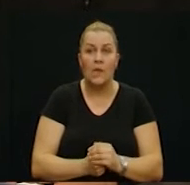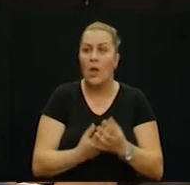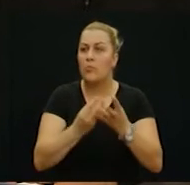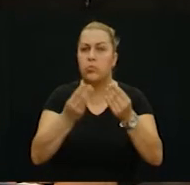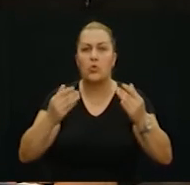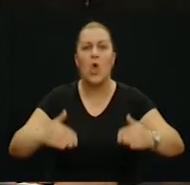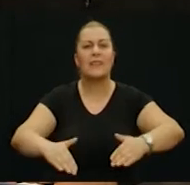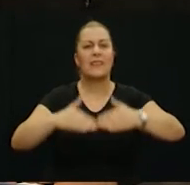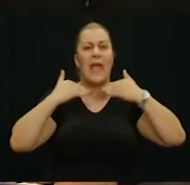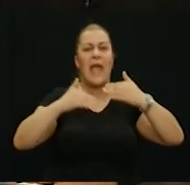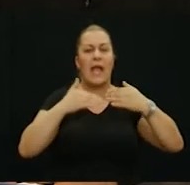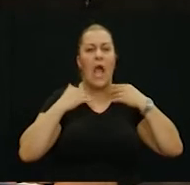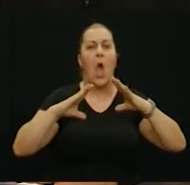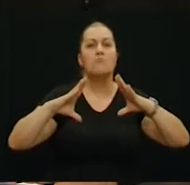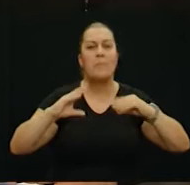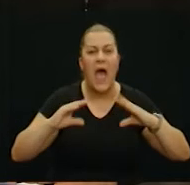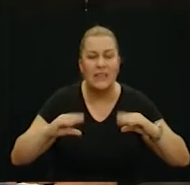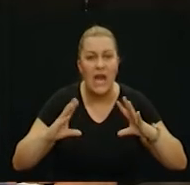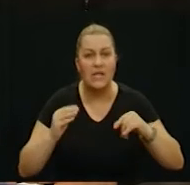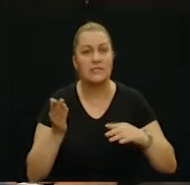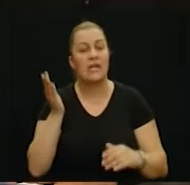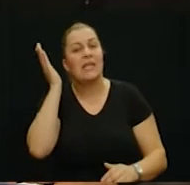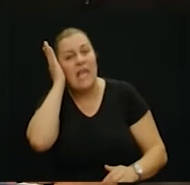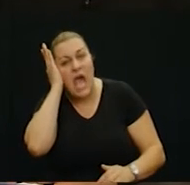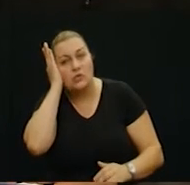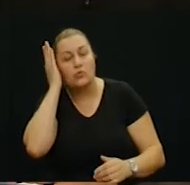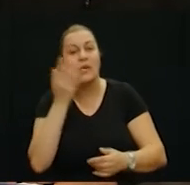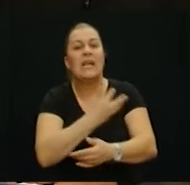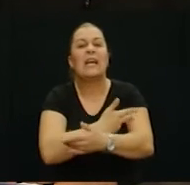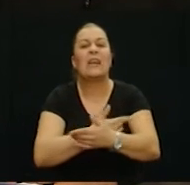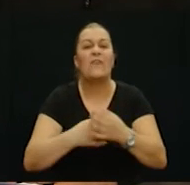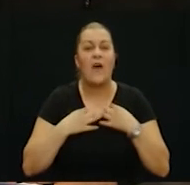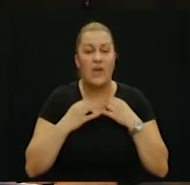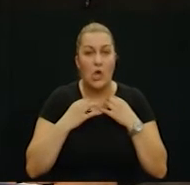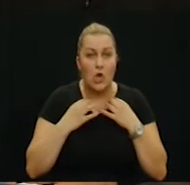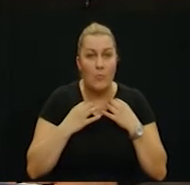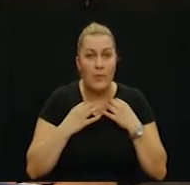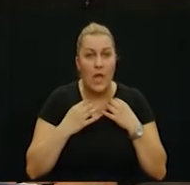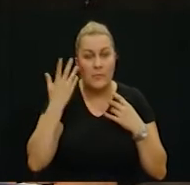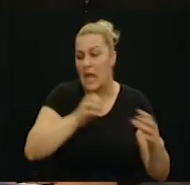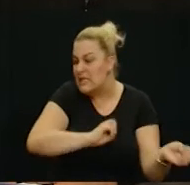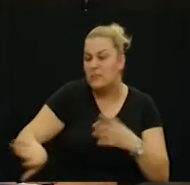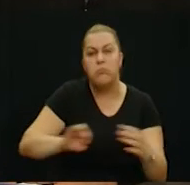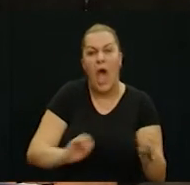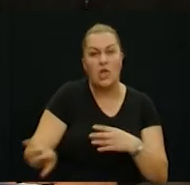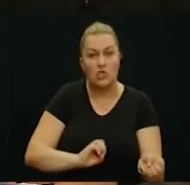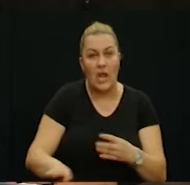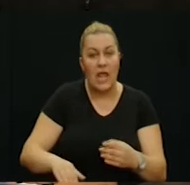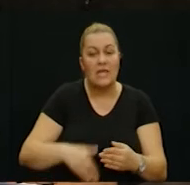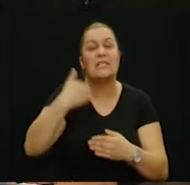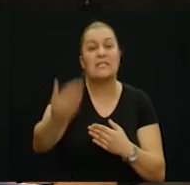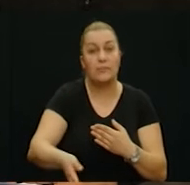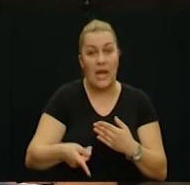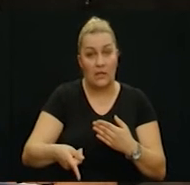gomila, deka, madraca, jastuka, krvavog rublja je bilo izbačeno